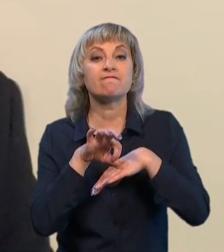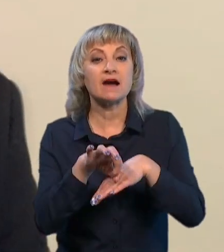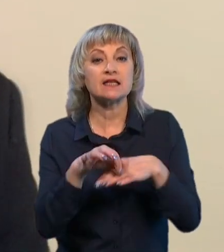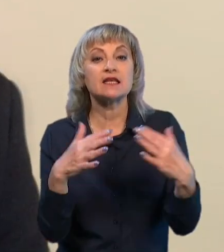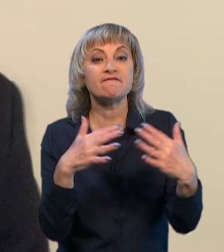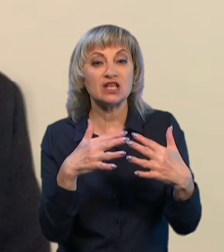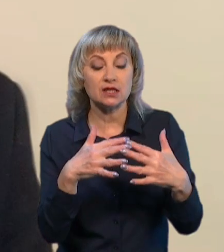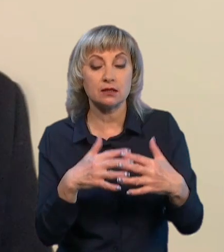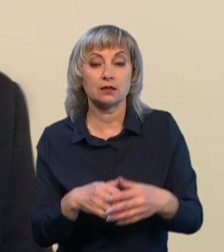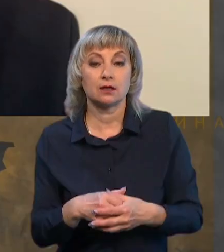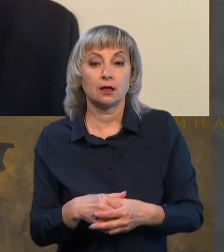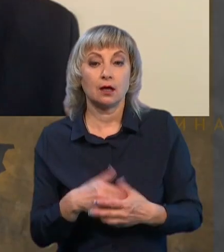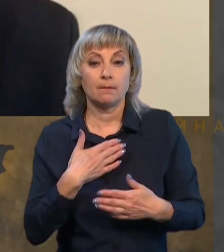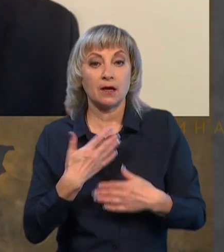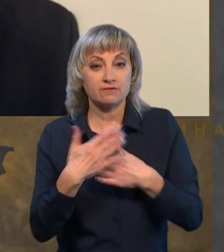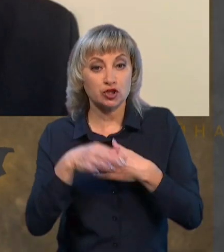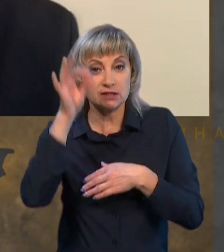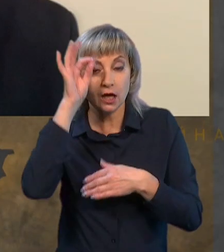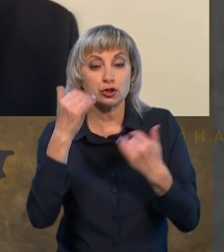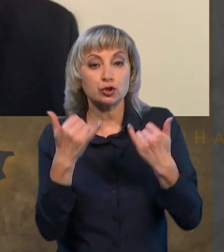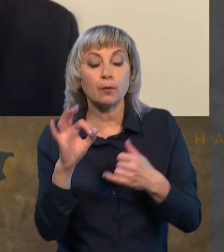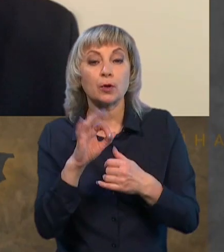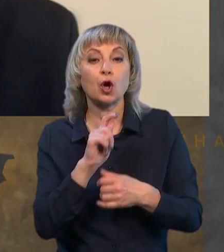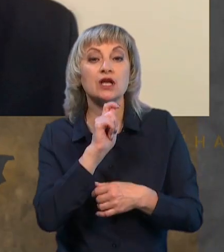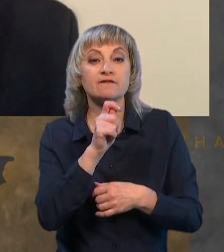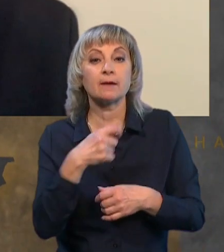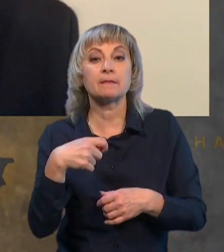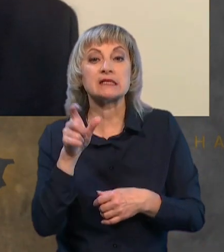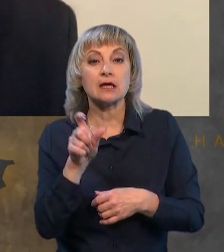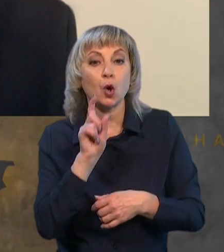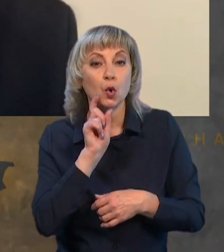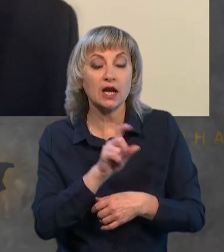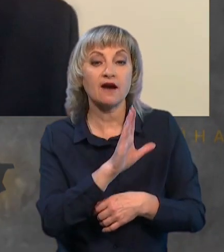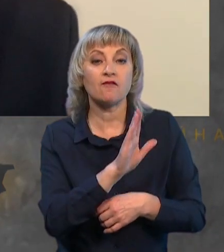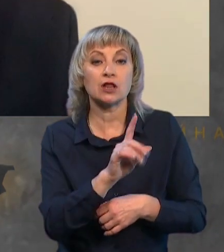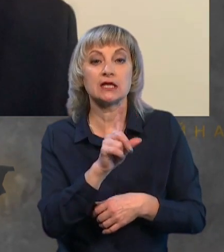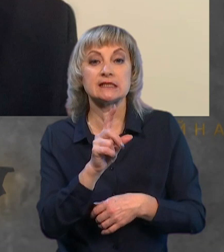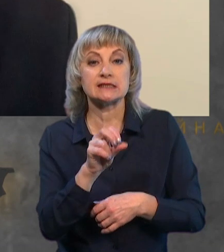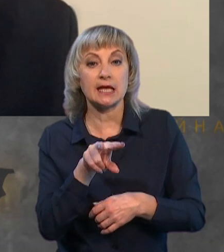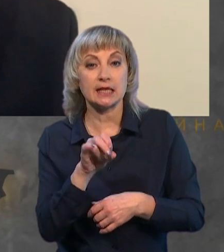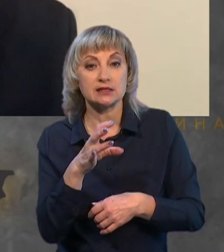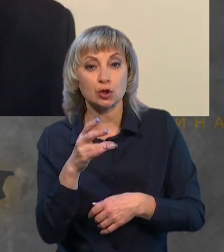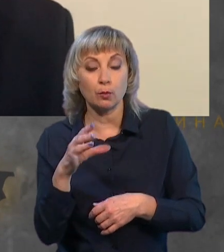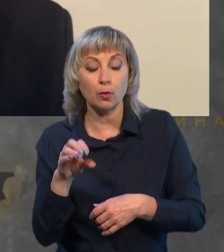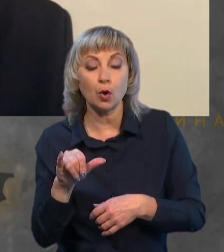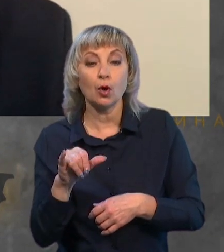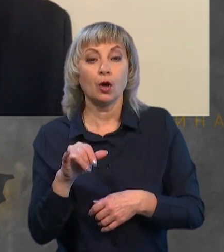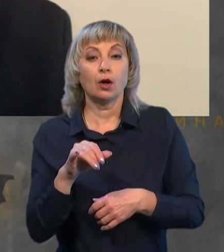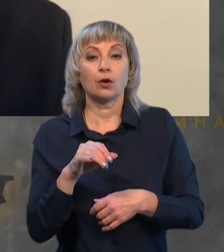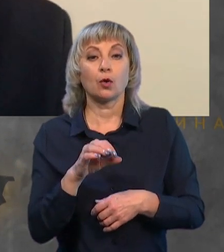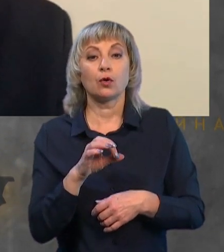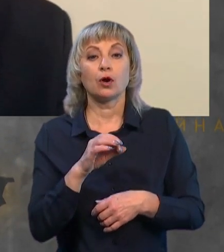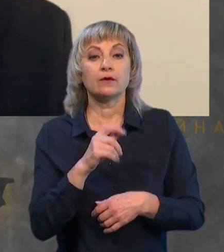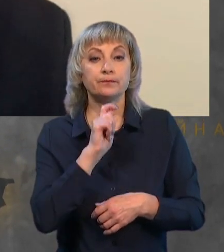Ми вже згадували сьогодні про інтерв'ю президента України Володимира Зеленського італійському виданню «Скай». І